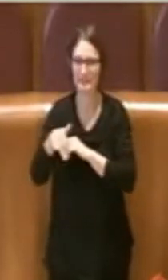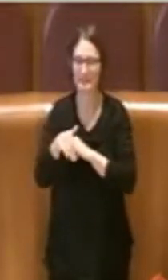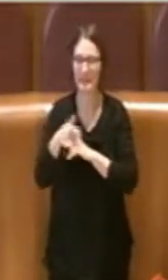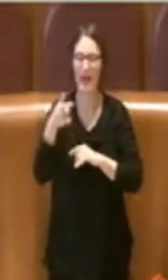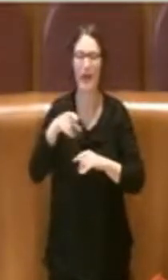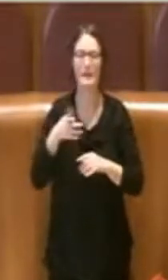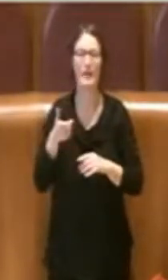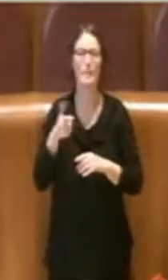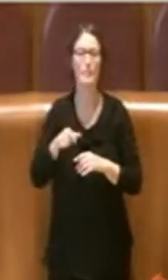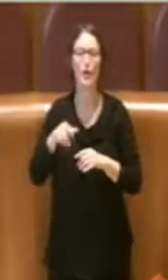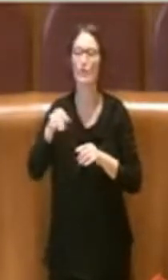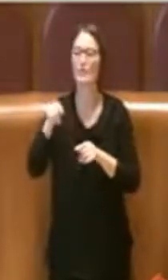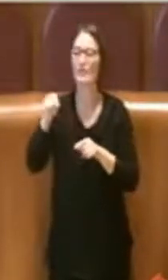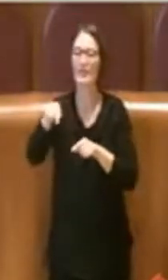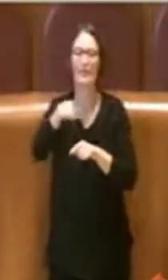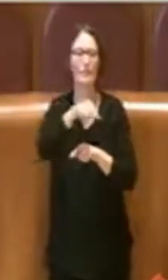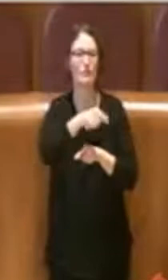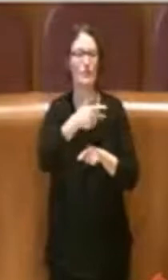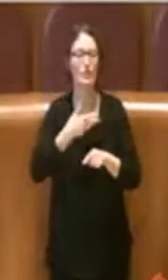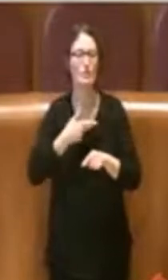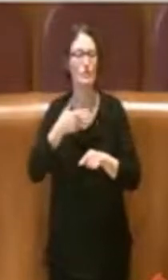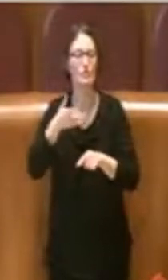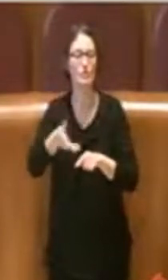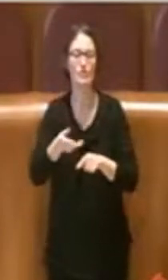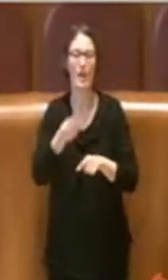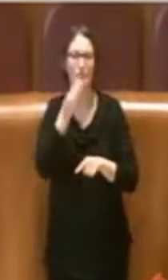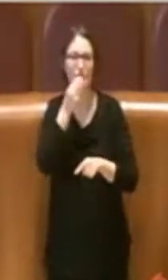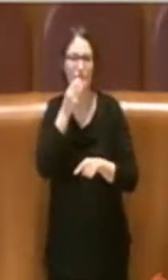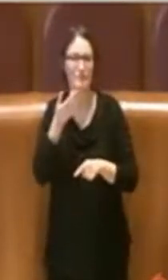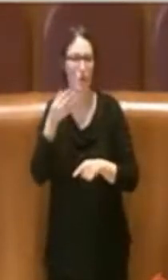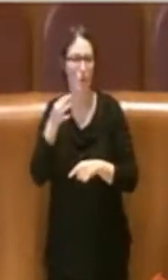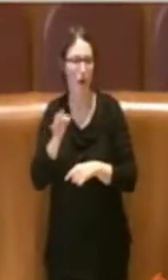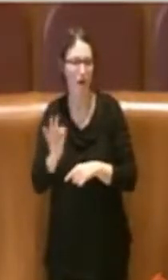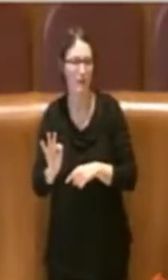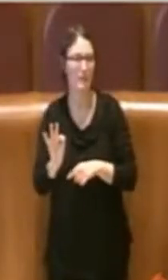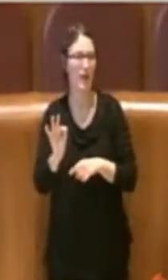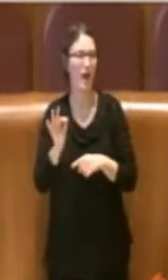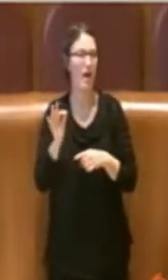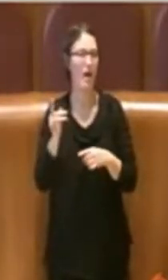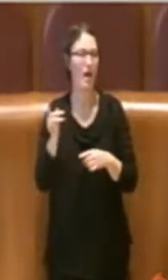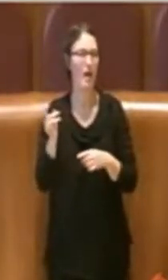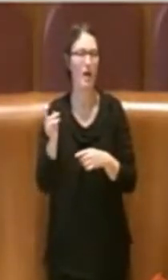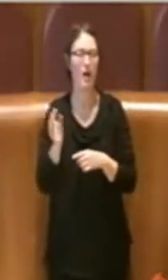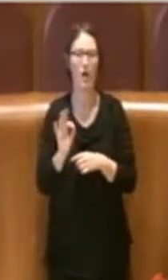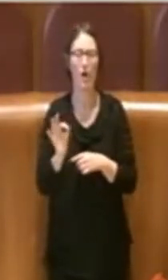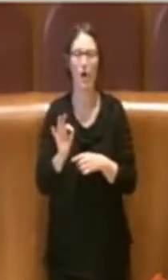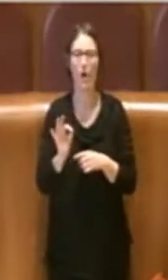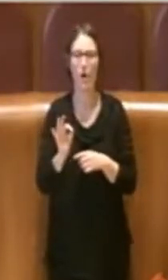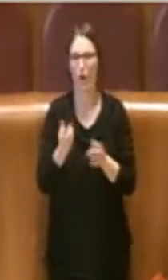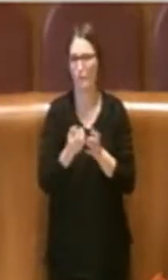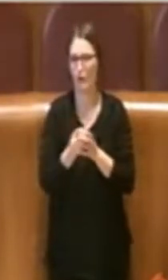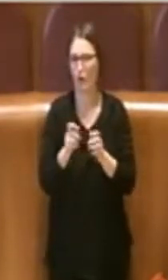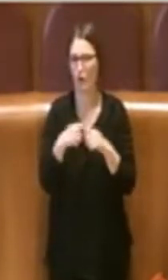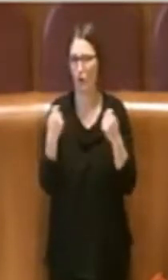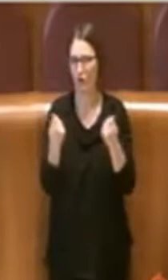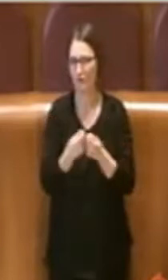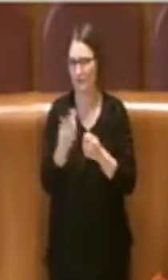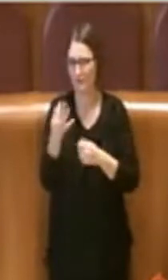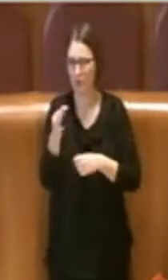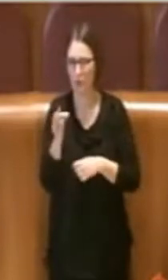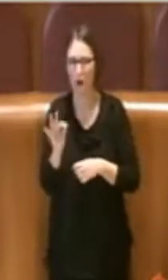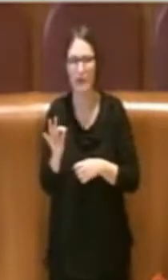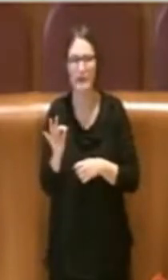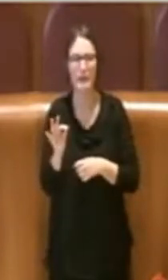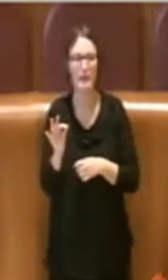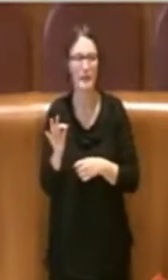merci di qualità che possono dare un